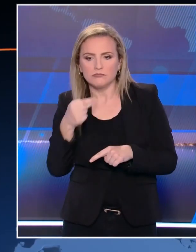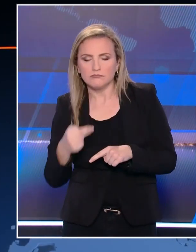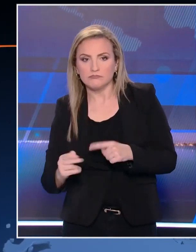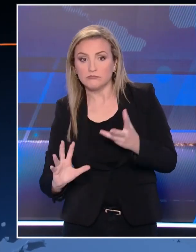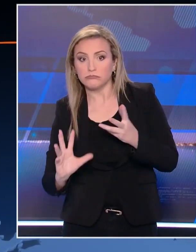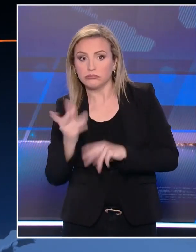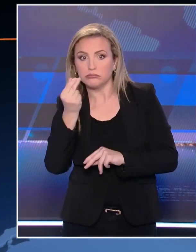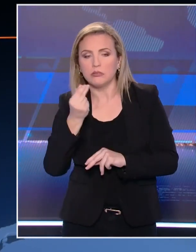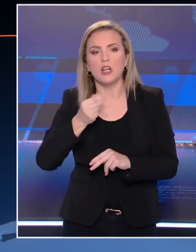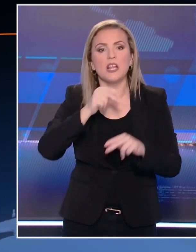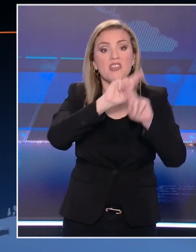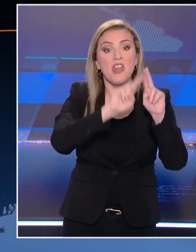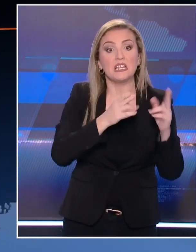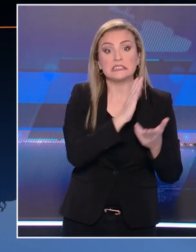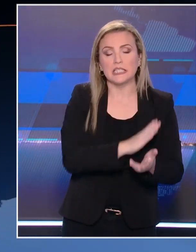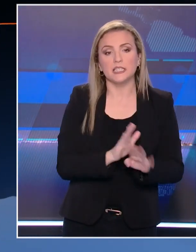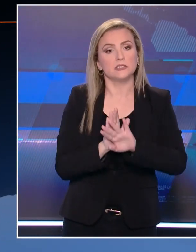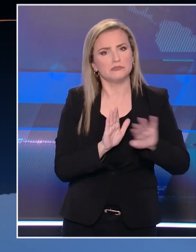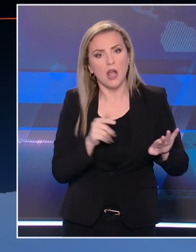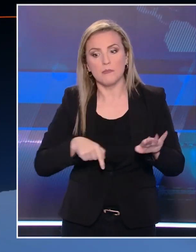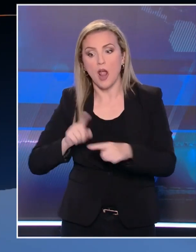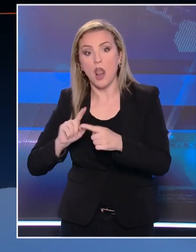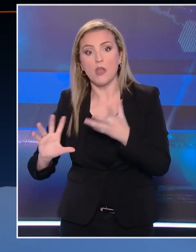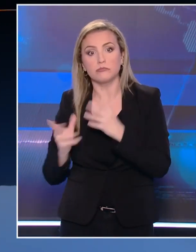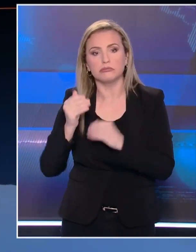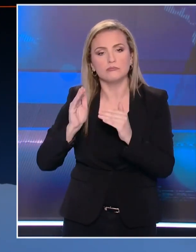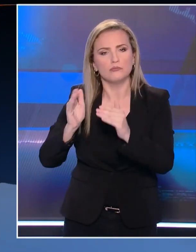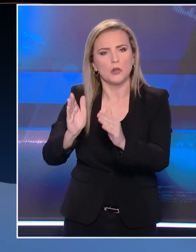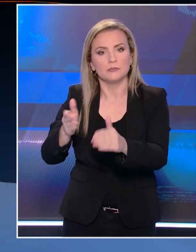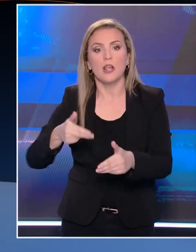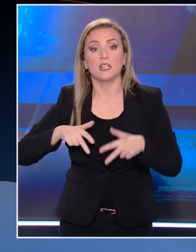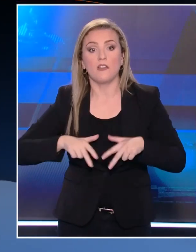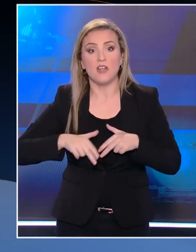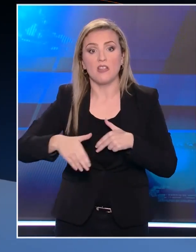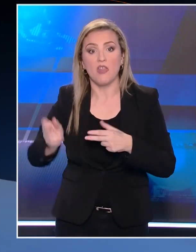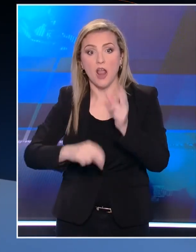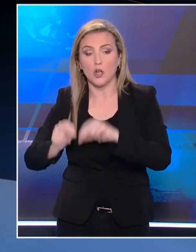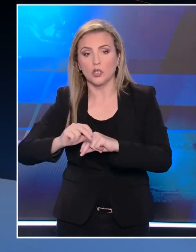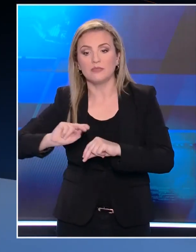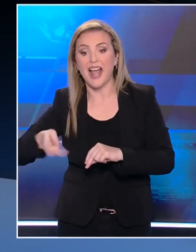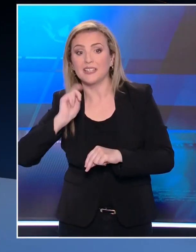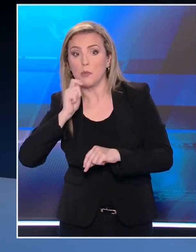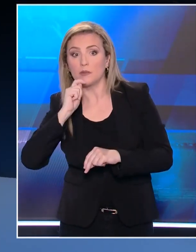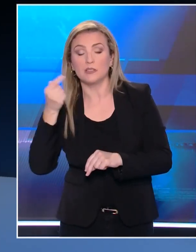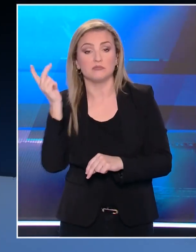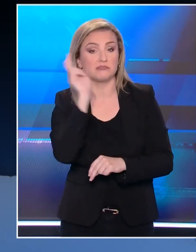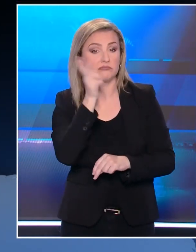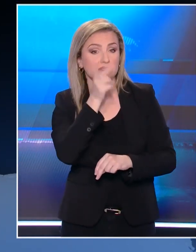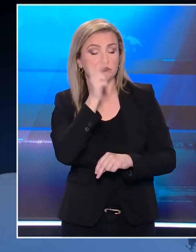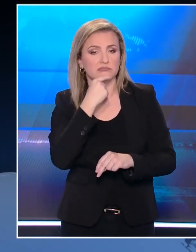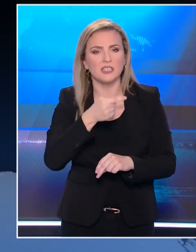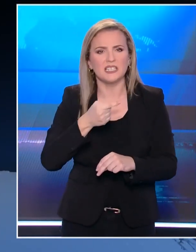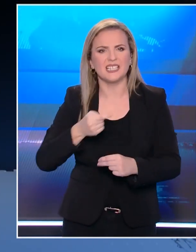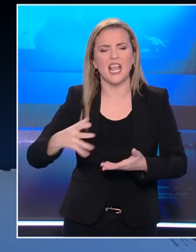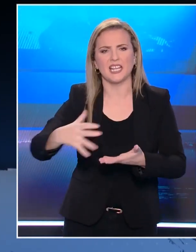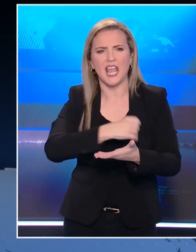τη διεθνή κρίση εστιάζει η κυβέρνηση στον δρόμο προς τις διπλές κάλπες, ενώ η αντιπολίτευση την κατηγορεί ότι αφήνει ανενόχλητη τα καρτέλ της